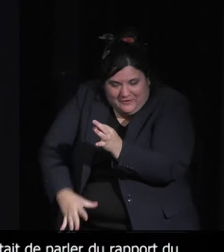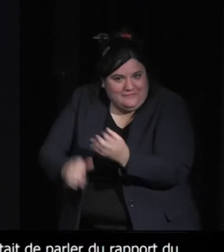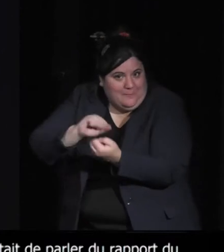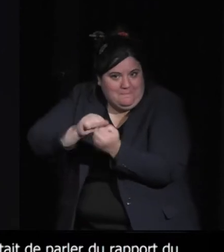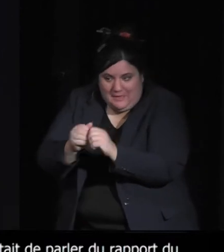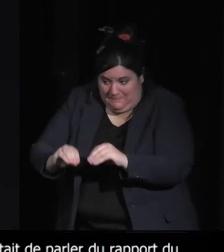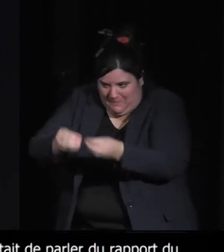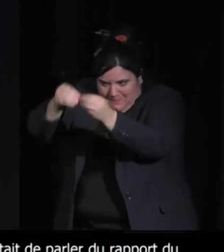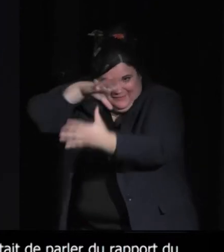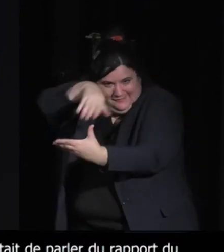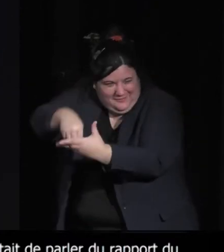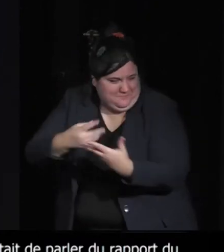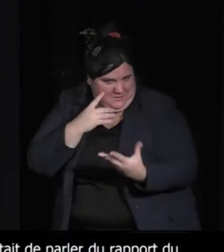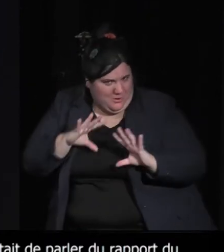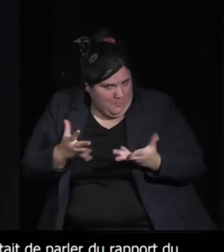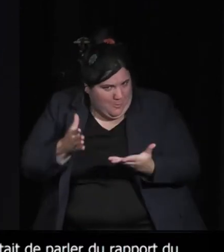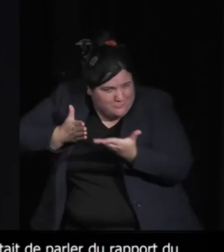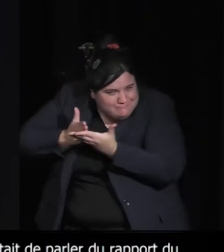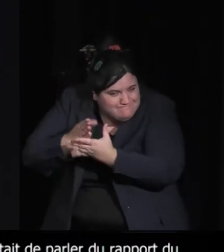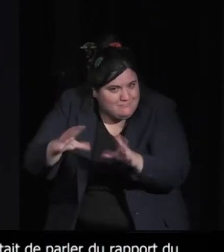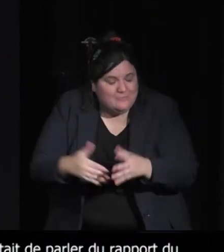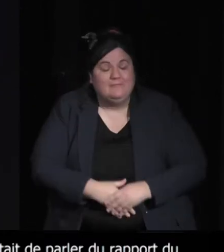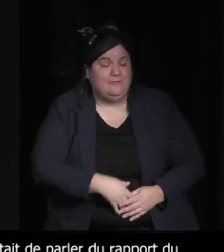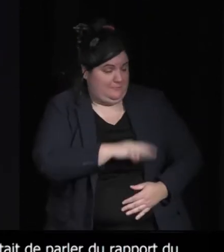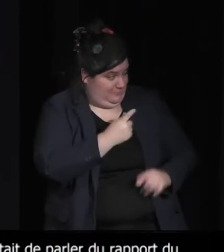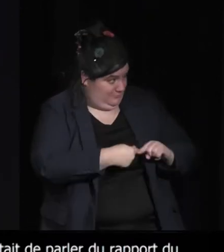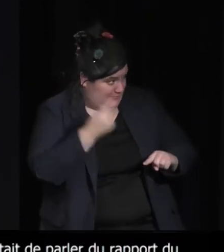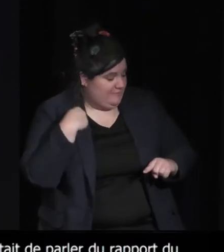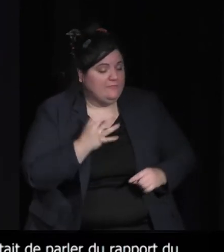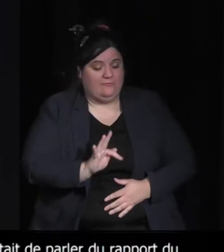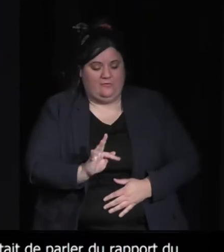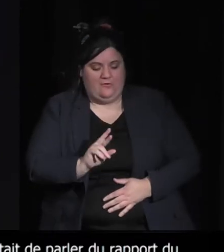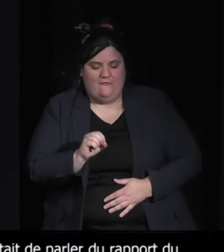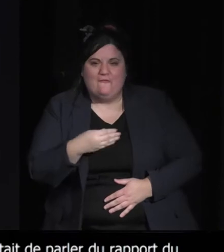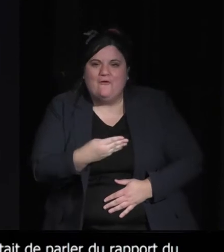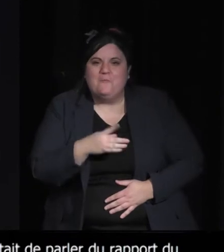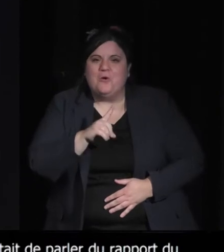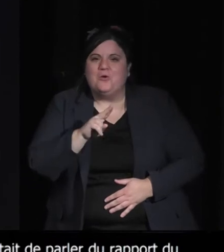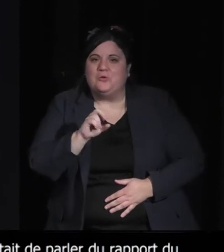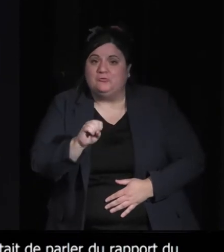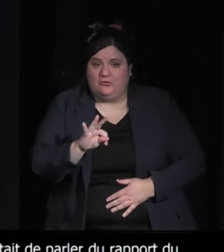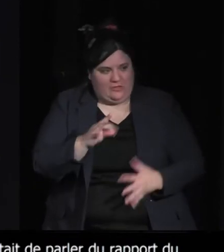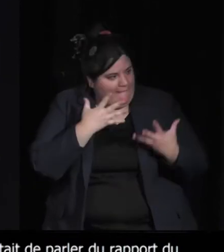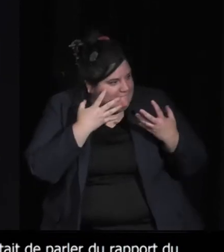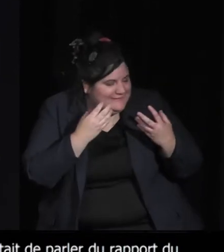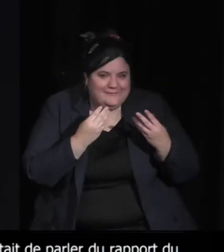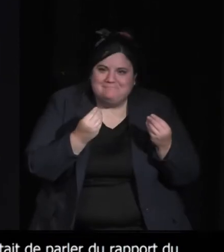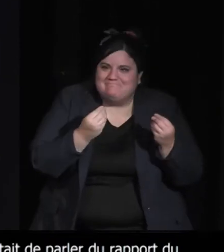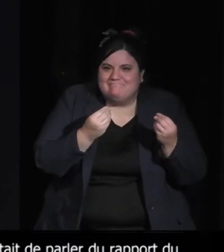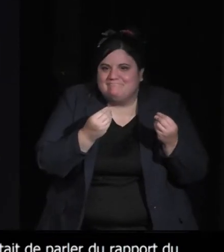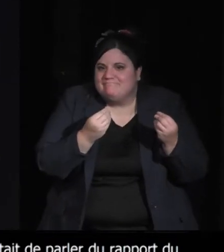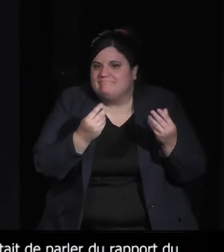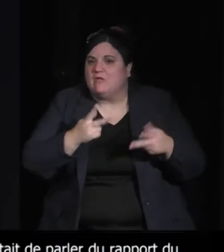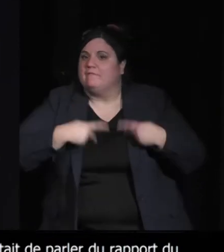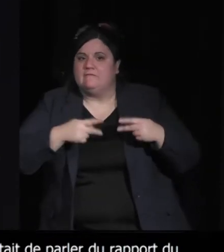From Dust, y avait cette envie d'avoir un écosystème. Ça n'avait pas pu se concrétiser. Donc il y avait cette frustration de